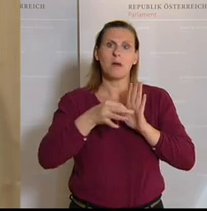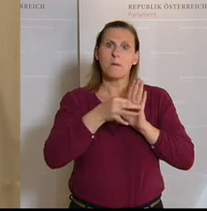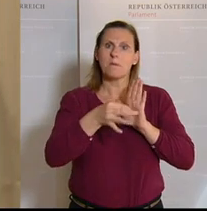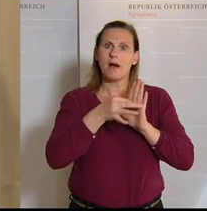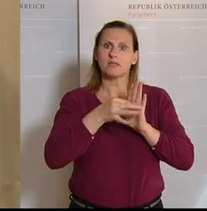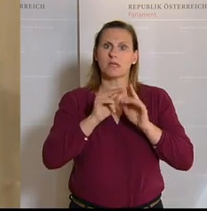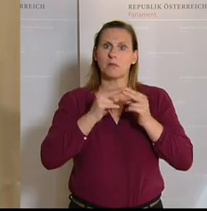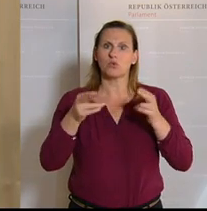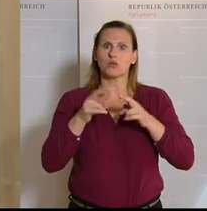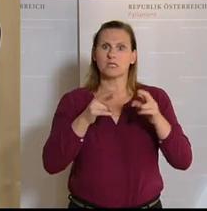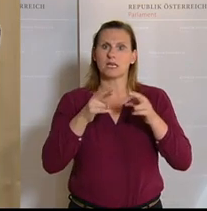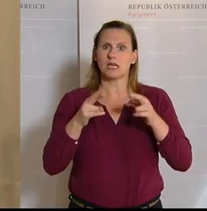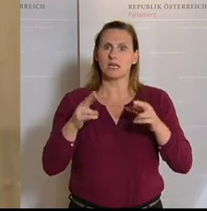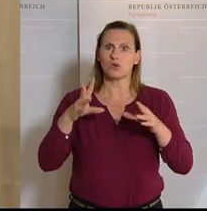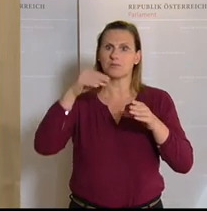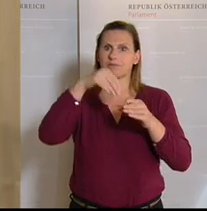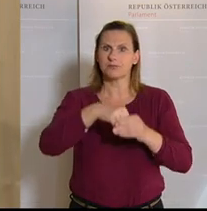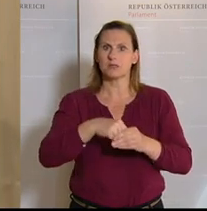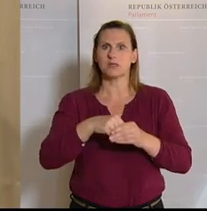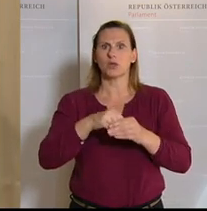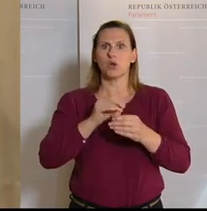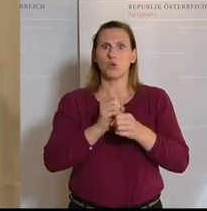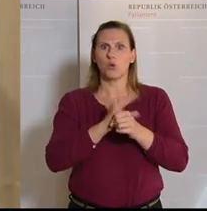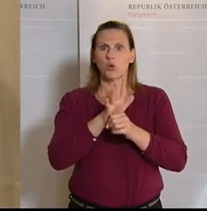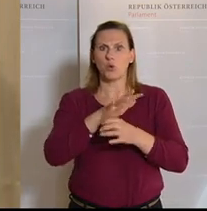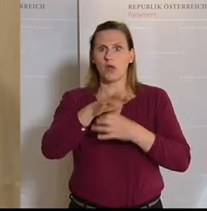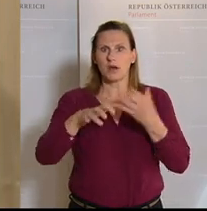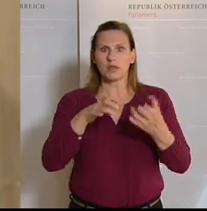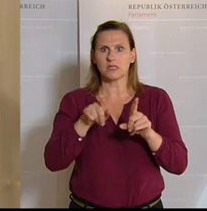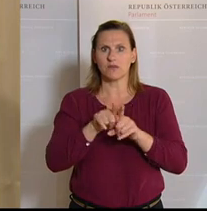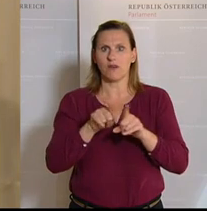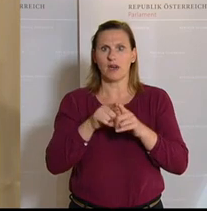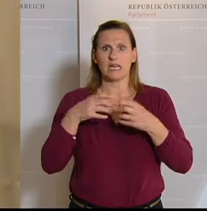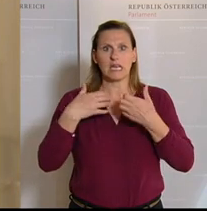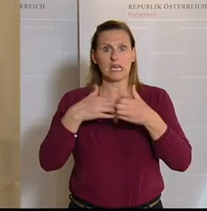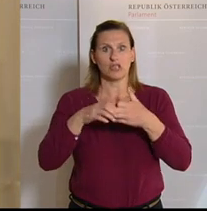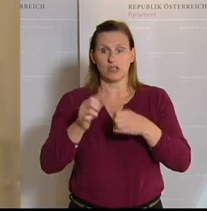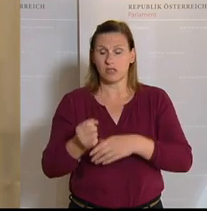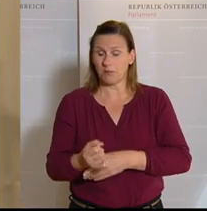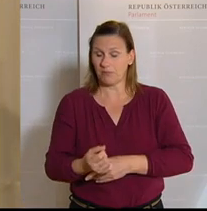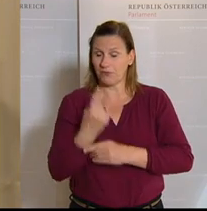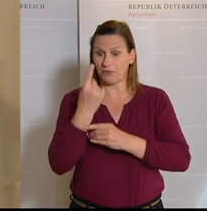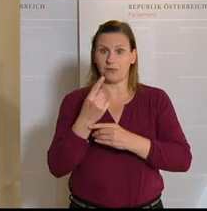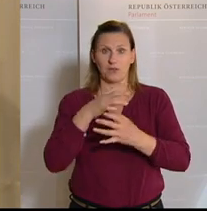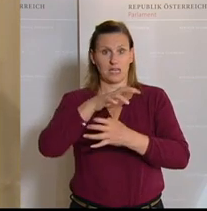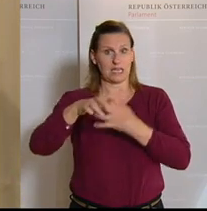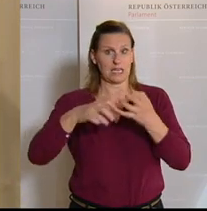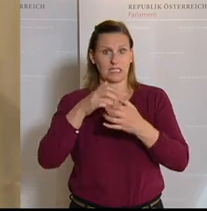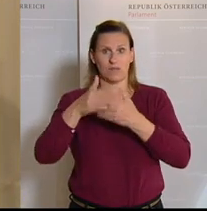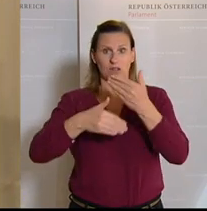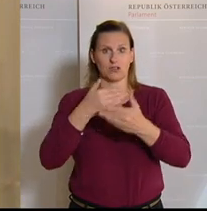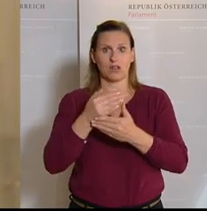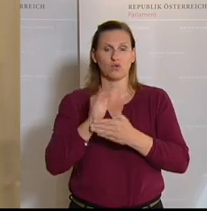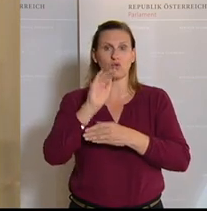der Bundesregierung im Zuge der Corona-Krise haben zu einer historischen Wirtschaftskrise geführt. Mehr als